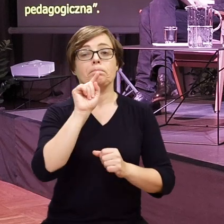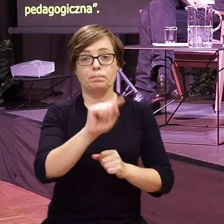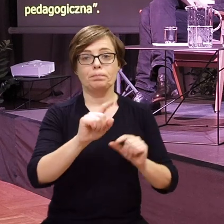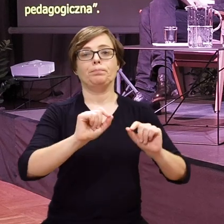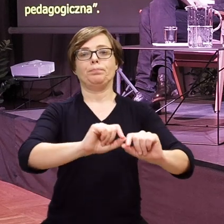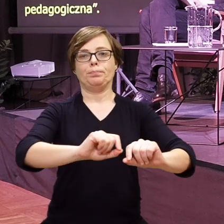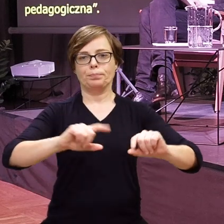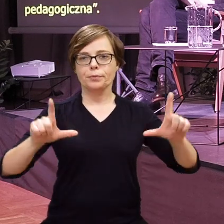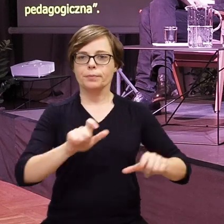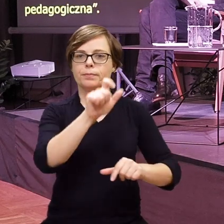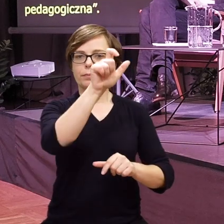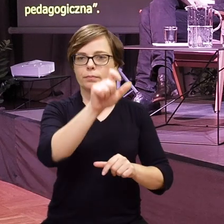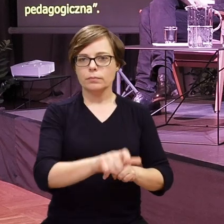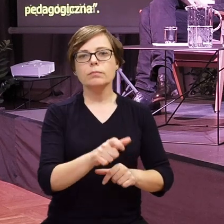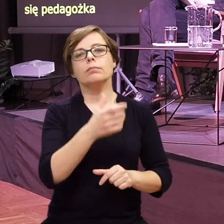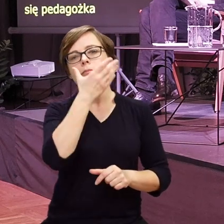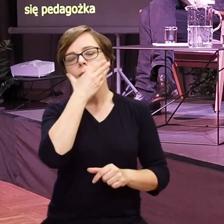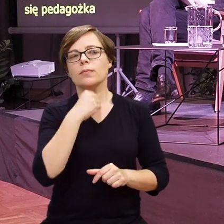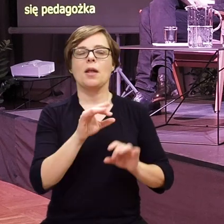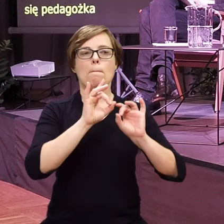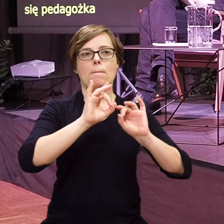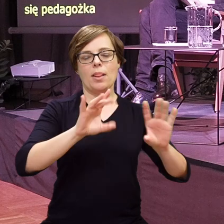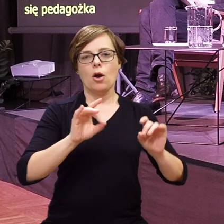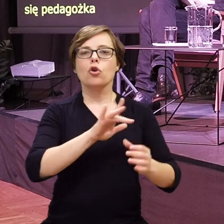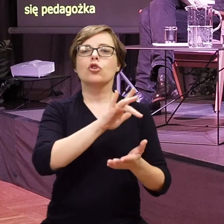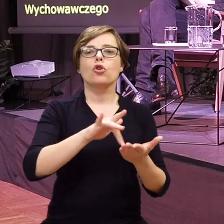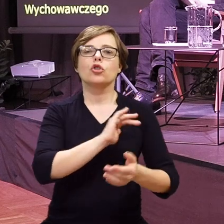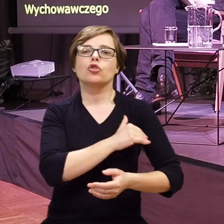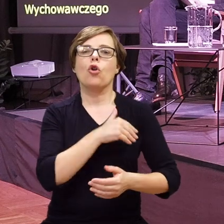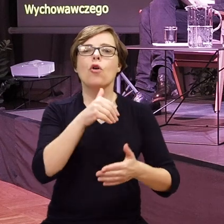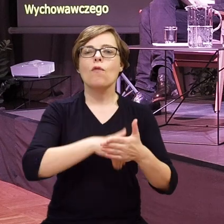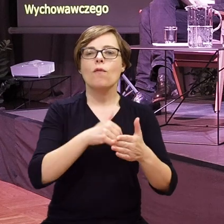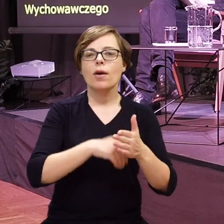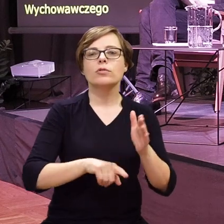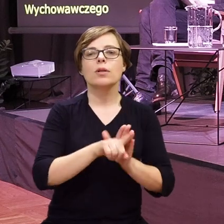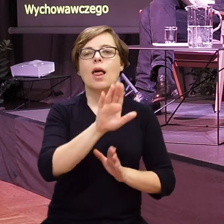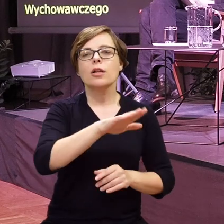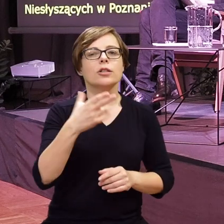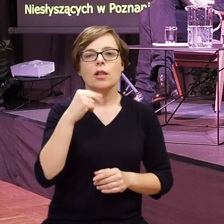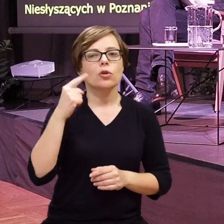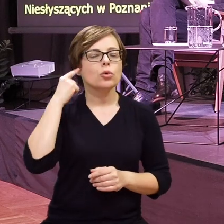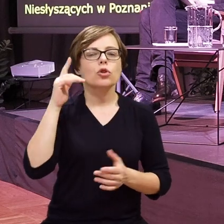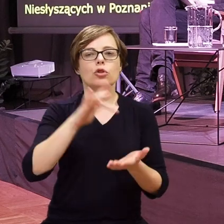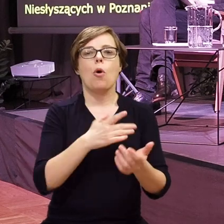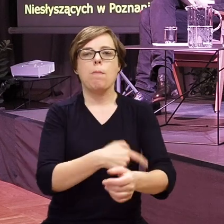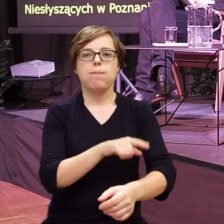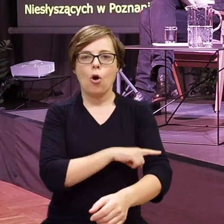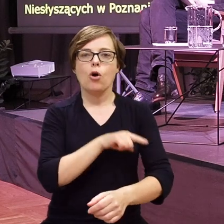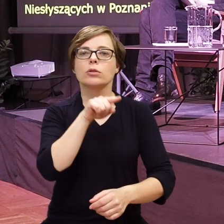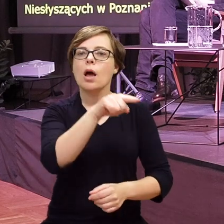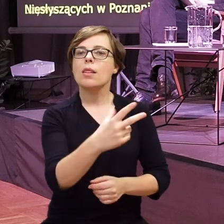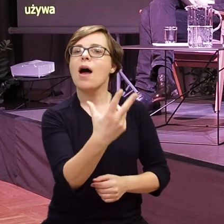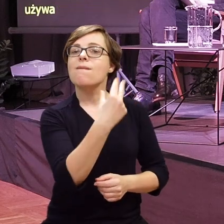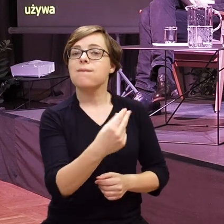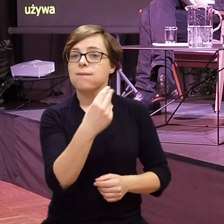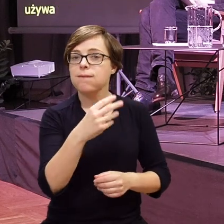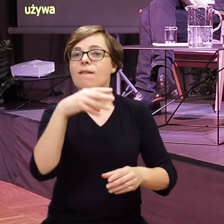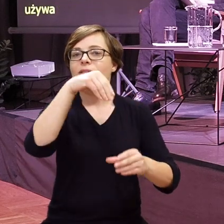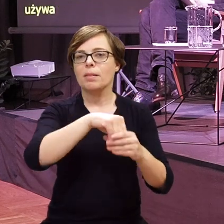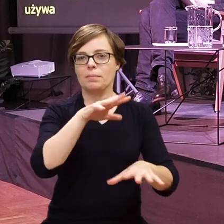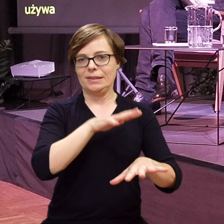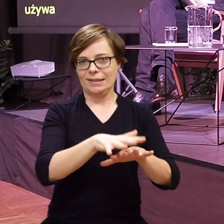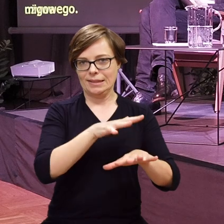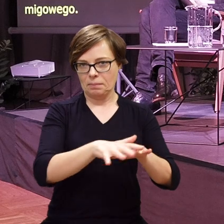ekranie pojawia się pedagożka z ośrodka szkolno-wychowawczego dla dzieci niesłyszących w Poznaniu. Mówi i używa systemu